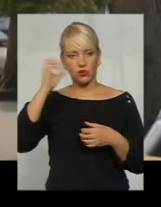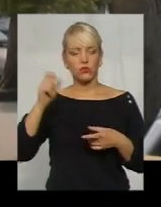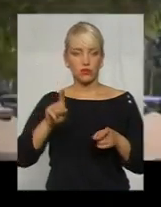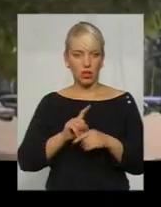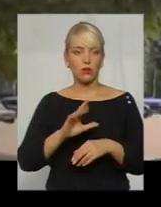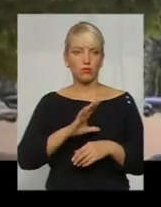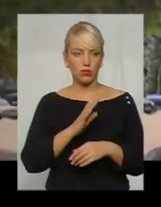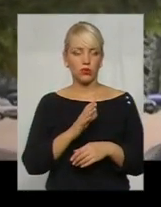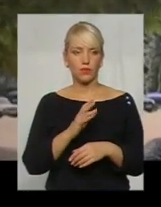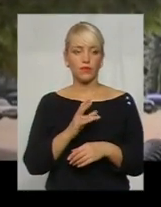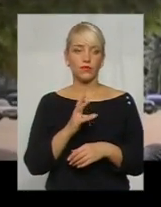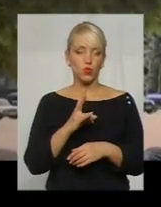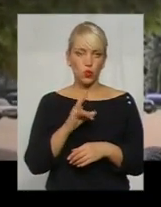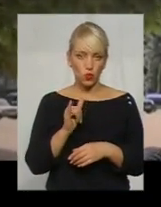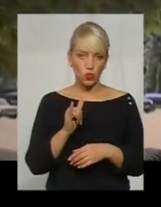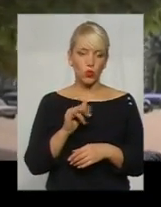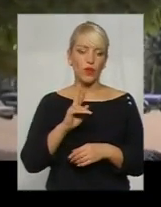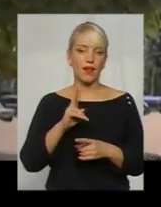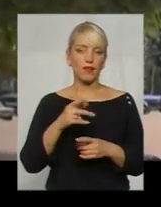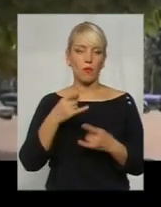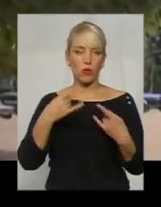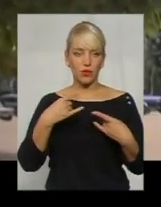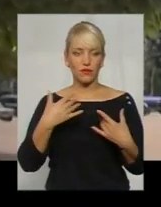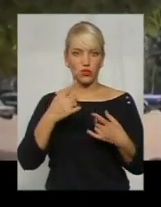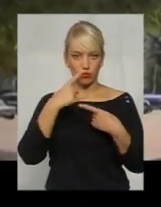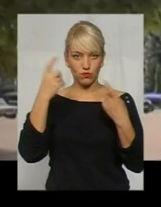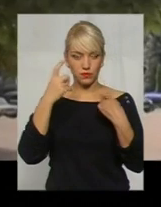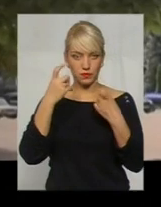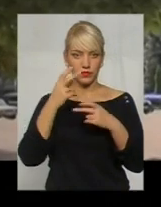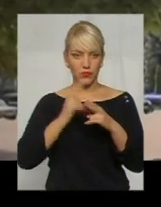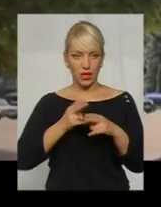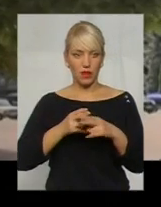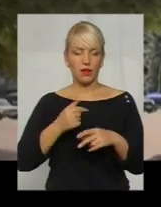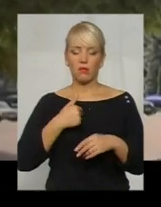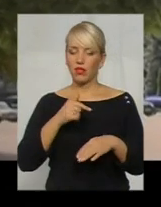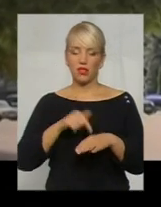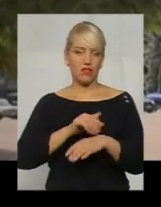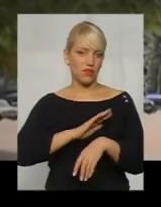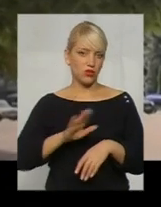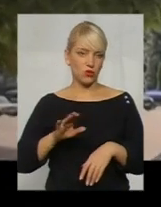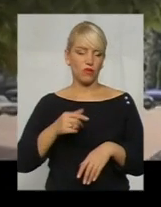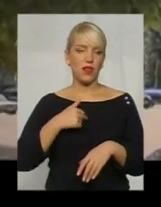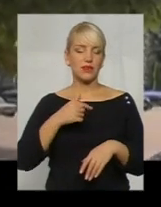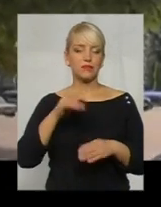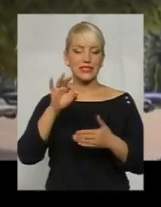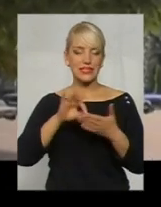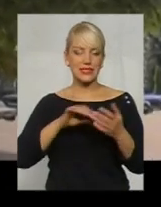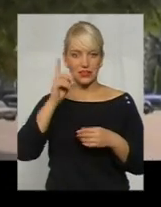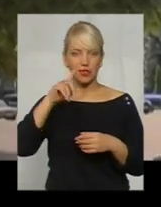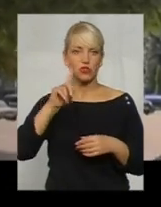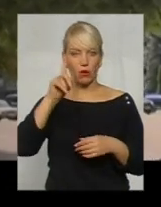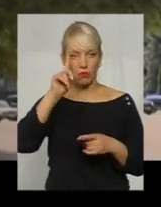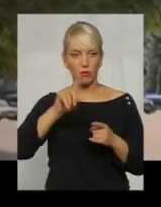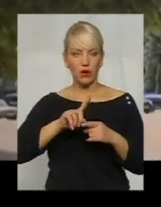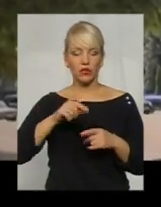було таке. Ну, так як по телевізору про це казали, то ми не відреагували, і ми ще знали, що брат мій, він